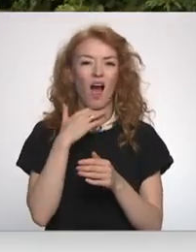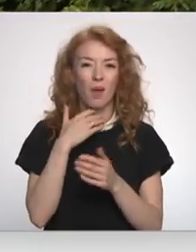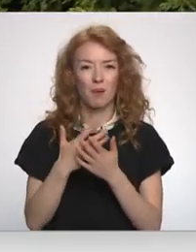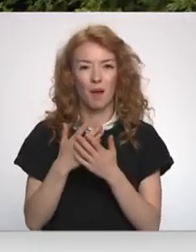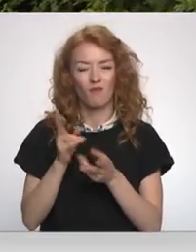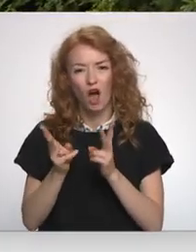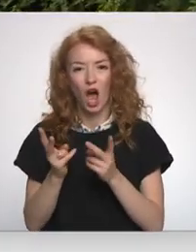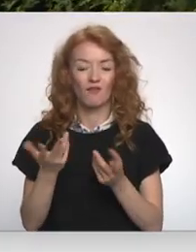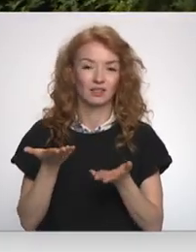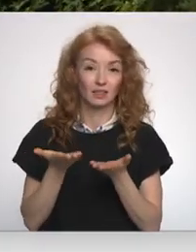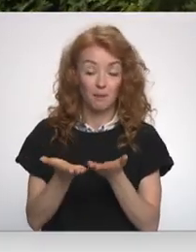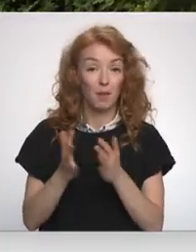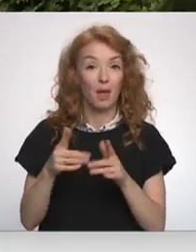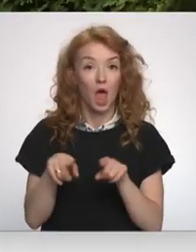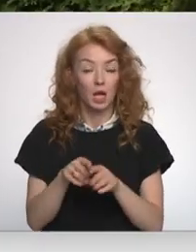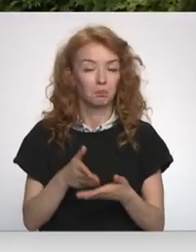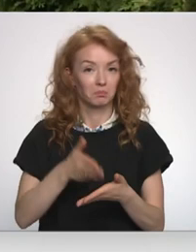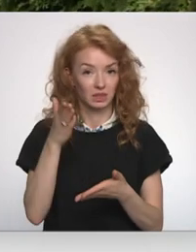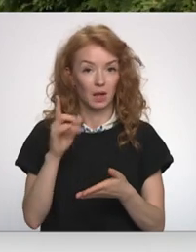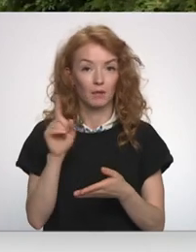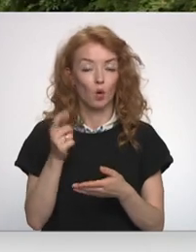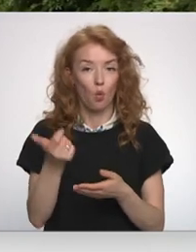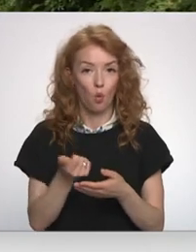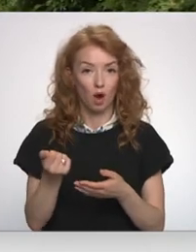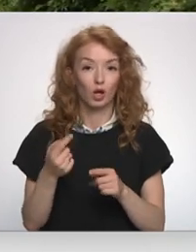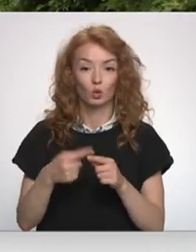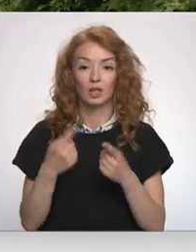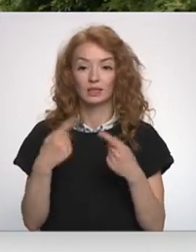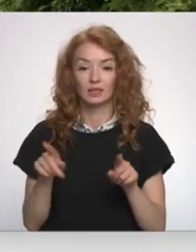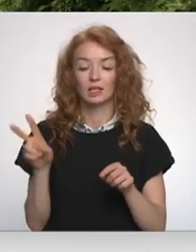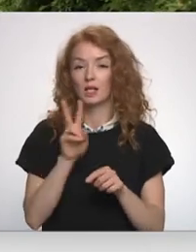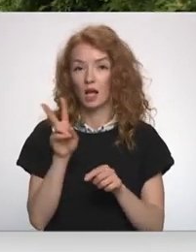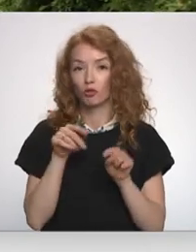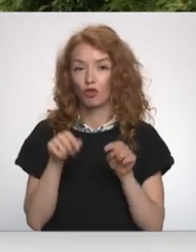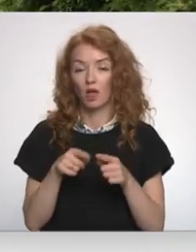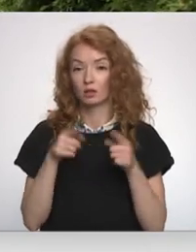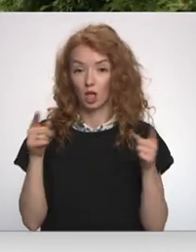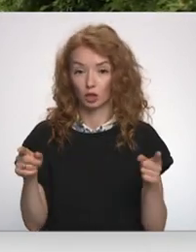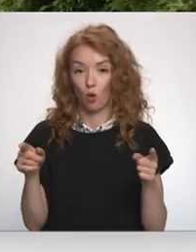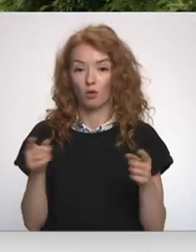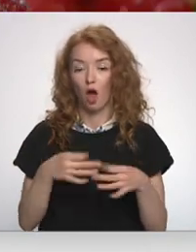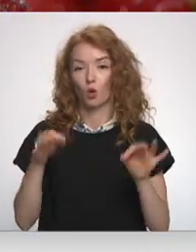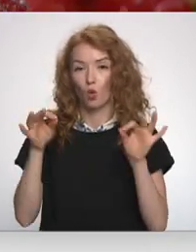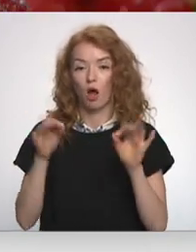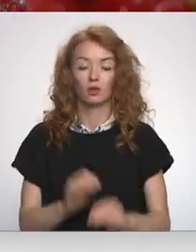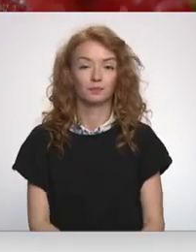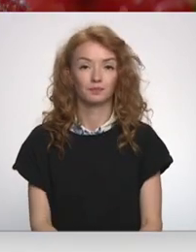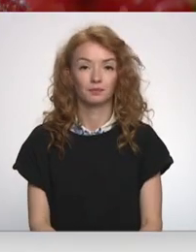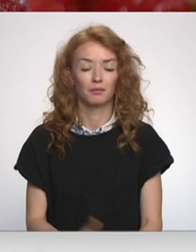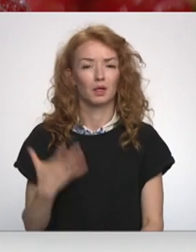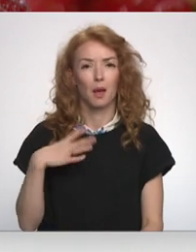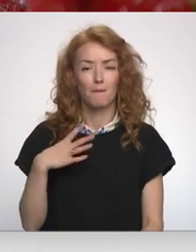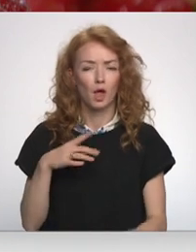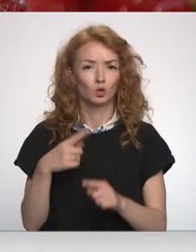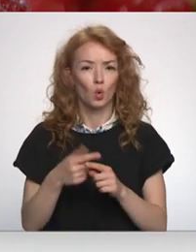izrādās, gana bīstams šajā ziņā varbūt arī ogas un daudz kas cits, kas šajā sezonā aktuāls. Kāpēc un